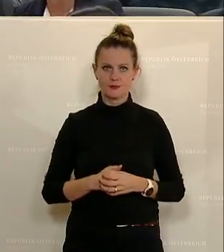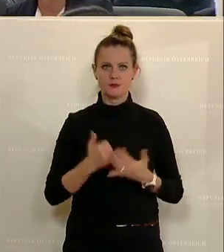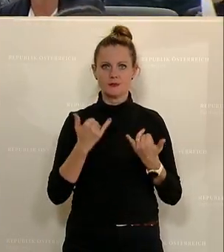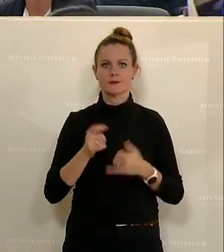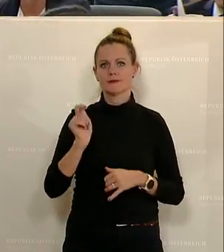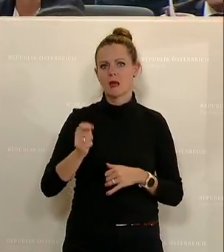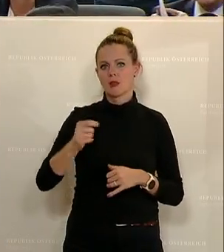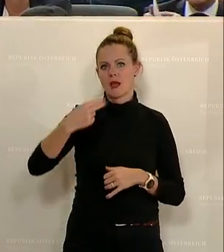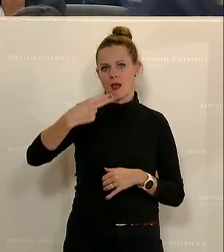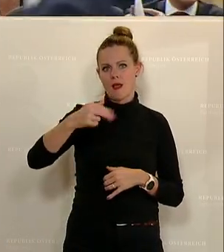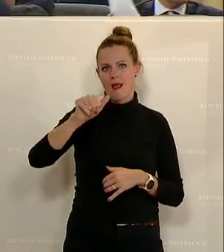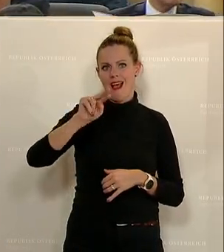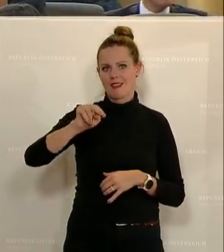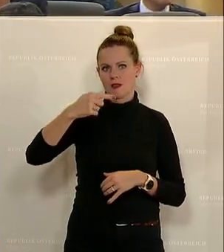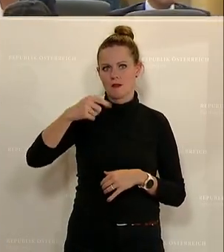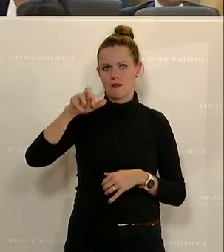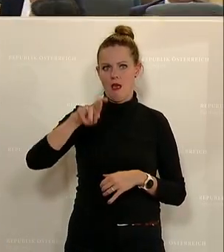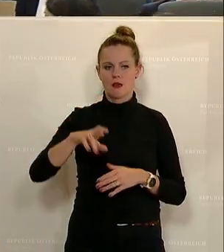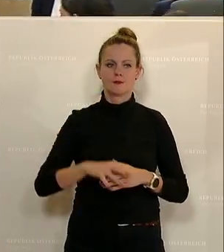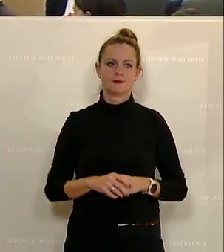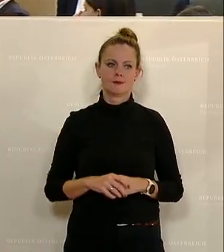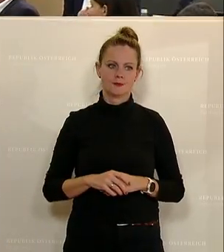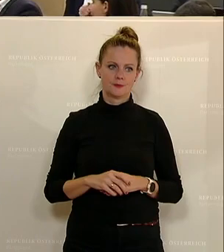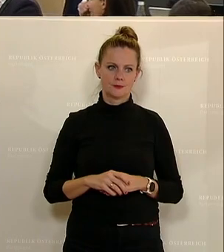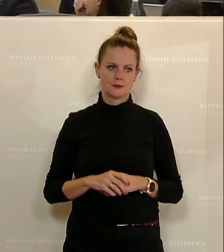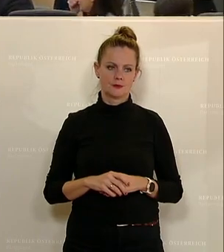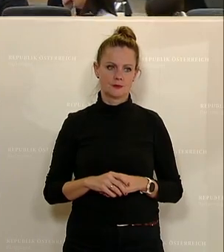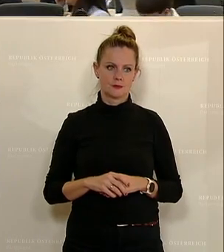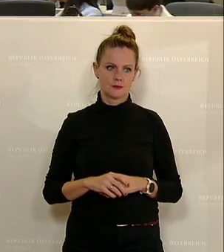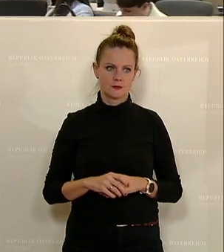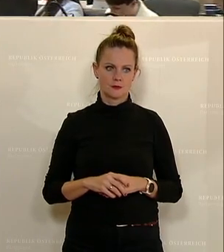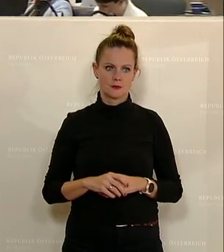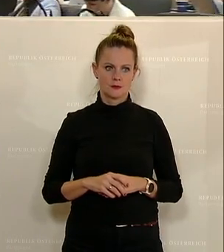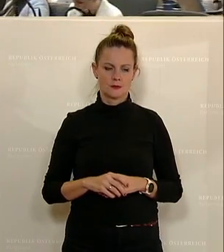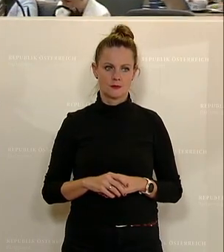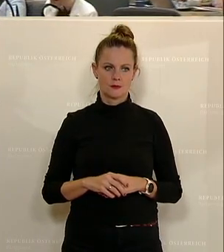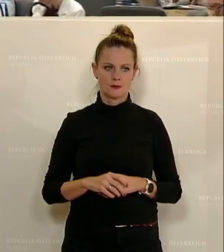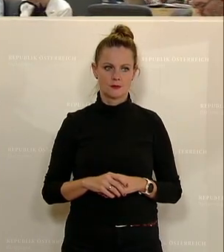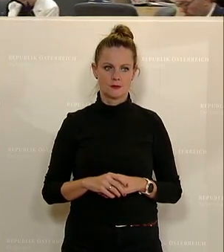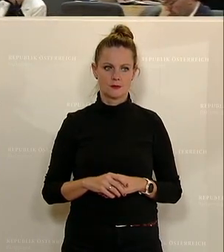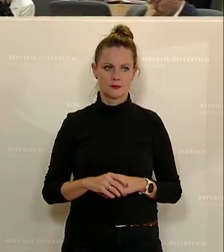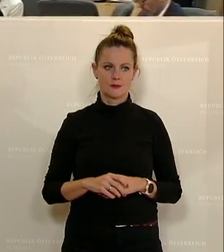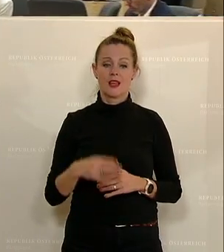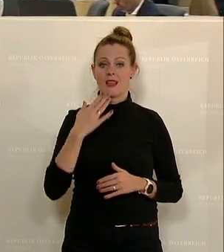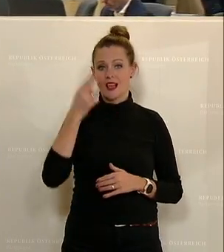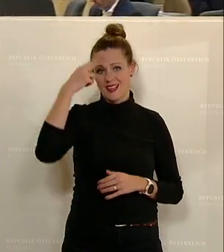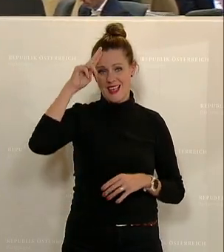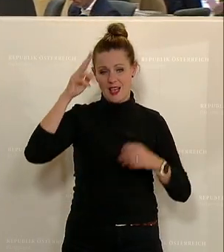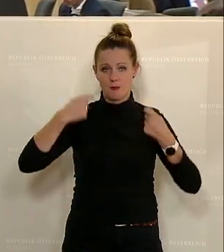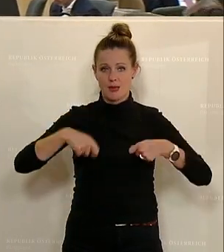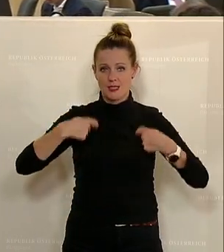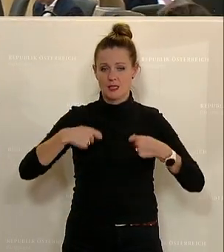Turski. Von der ÖVP ist gerade aufgewertet worden. Denn Petra Oberrauner von der SPÖ wünscht sich ihn als Digitalisierungsminister.